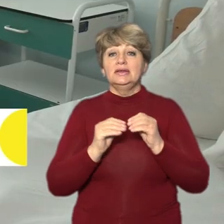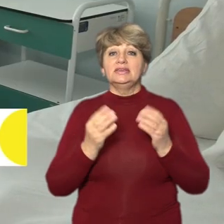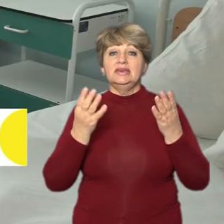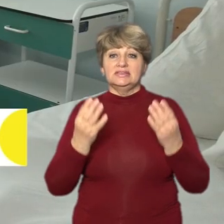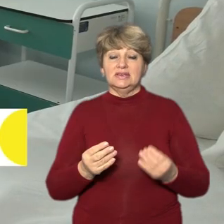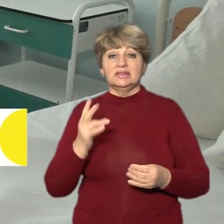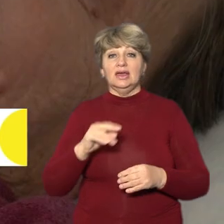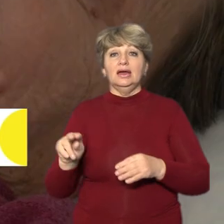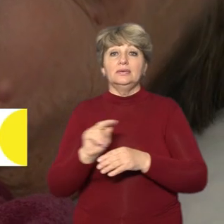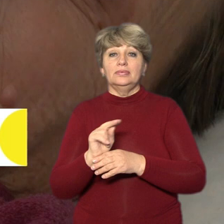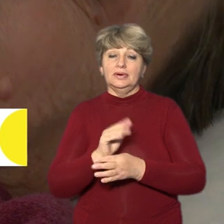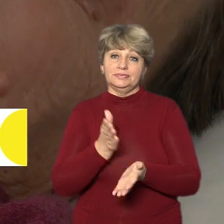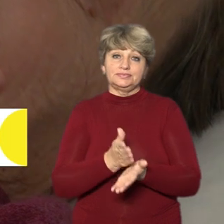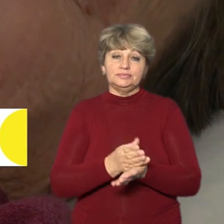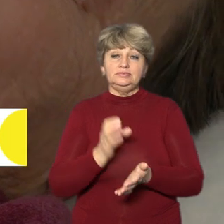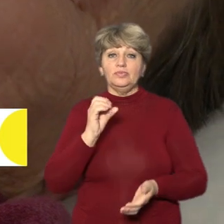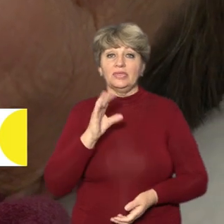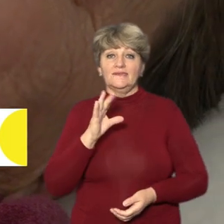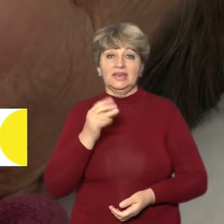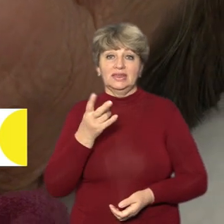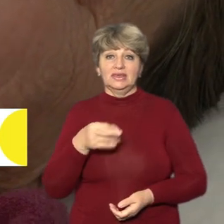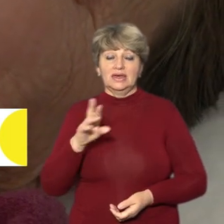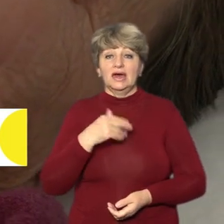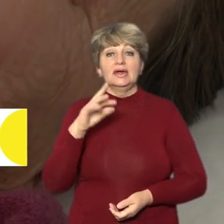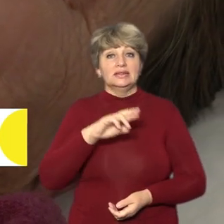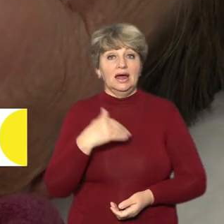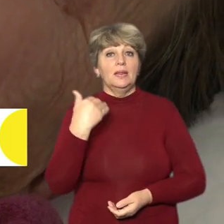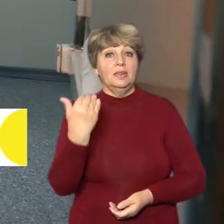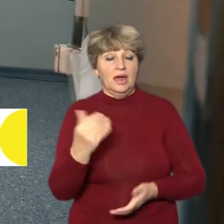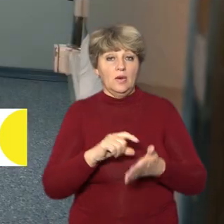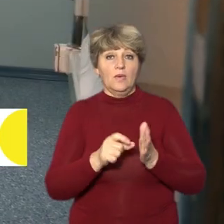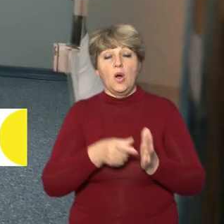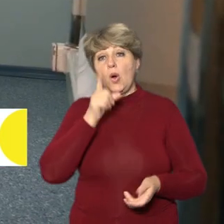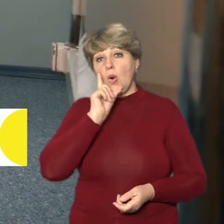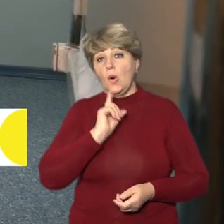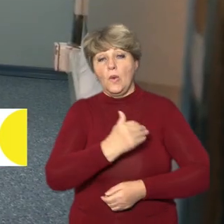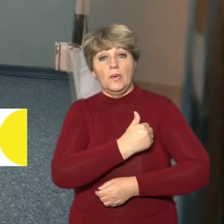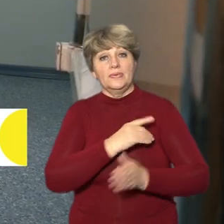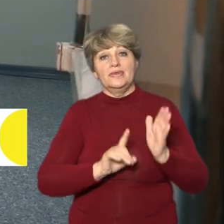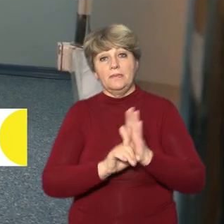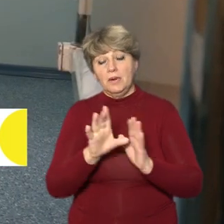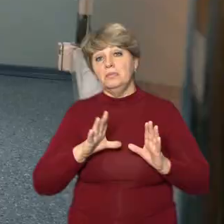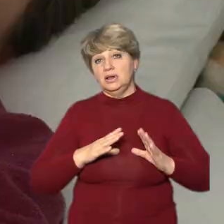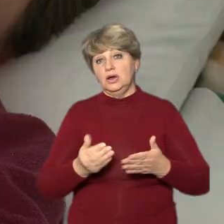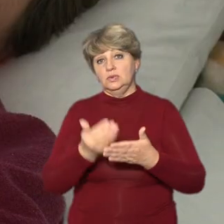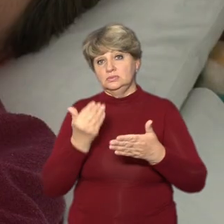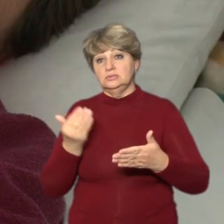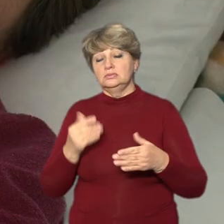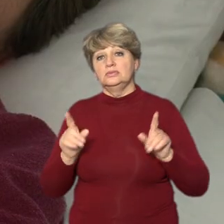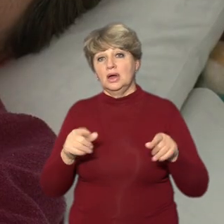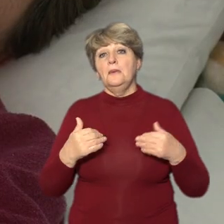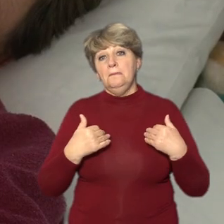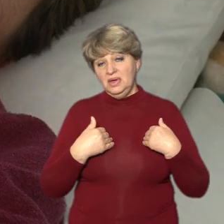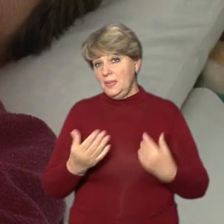стаціонарному лікуванні перебуває Євгенія Мирошніченко. Каже, для неї в палаті комфортна температура була і до цього. Мені